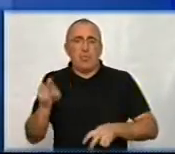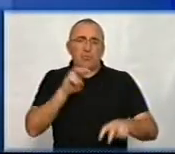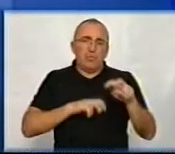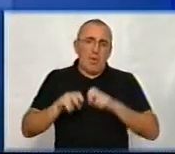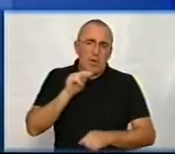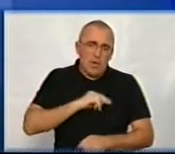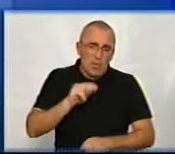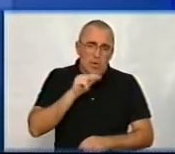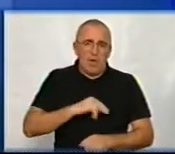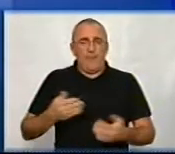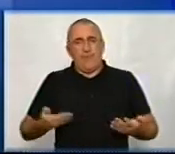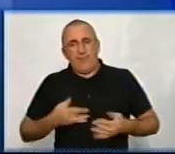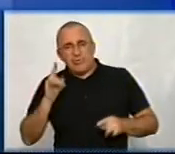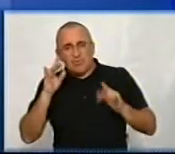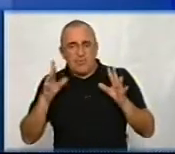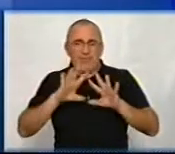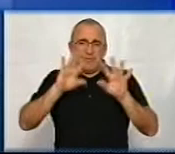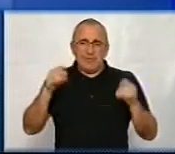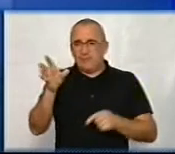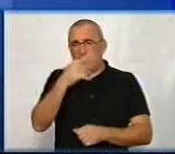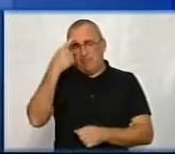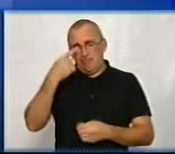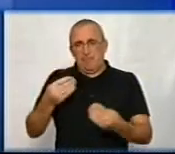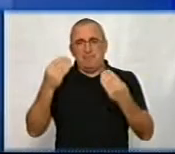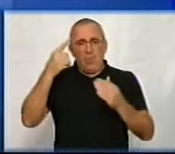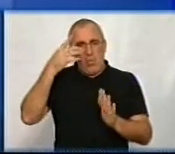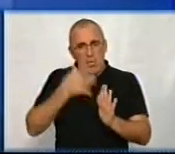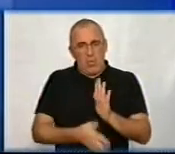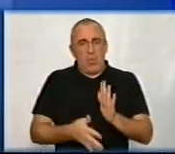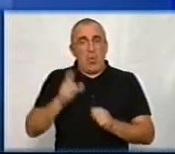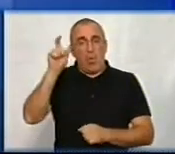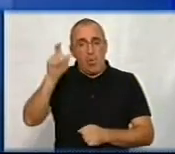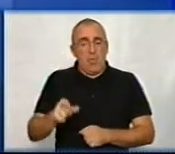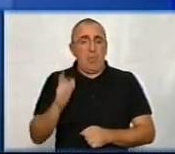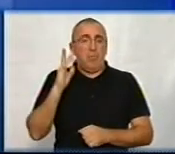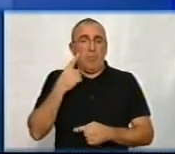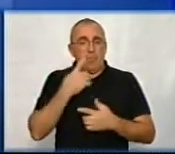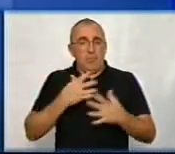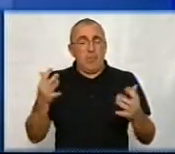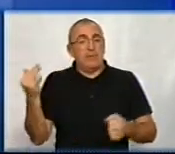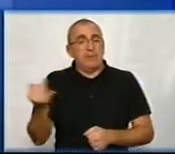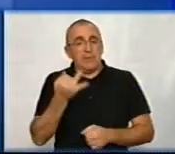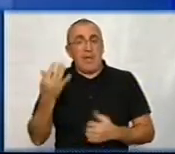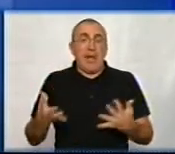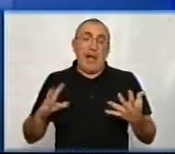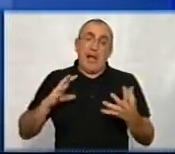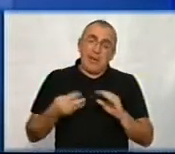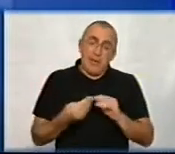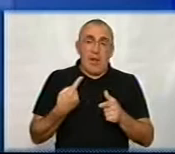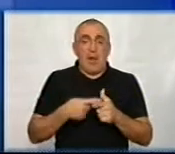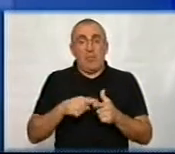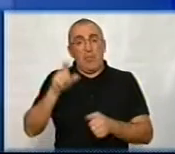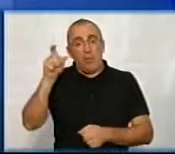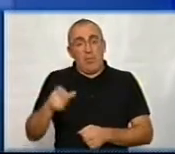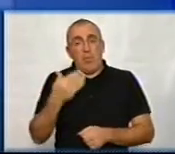роботу, йому потрібно виживати і так далі, і всі це прекрасно розуміють, громадянина буде більше, в першу чергу, цікавити або результат, або цим